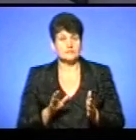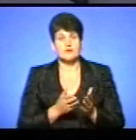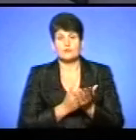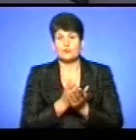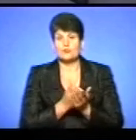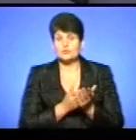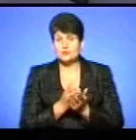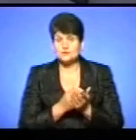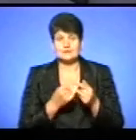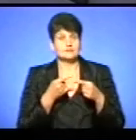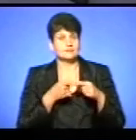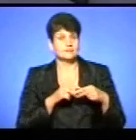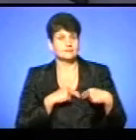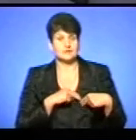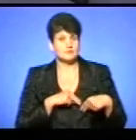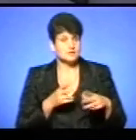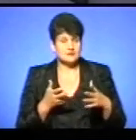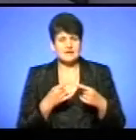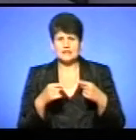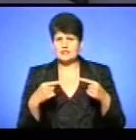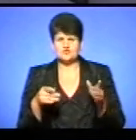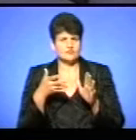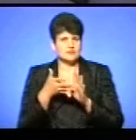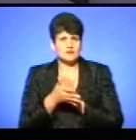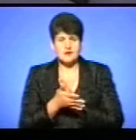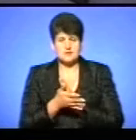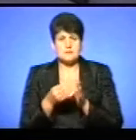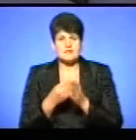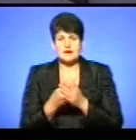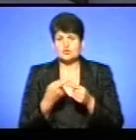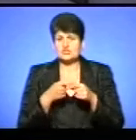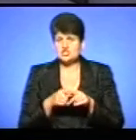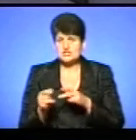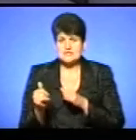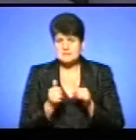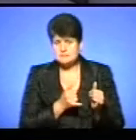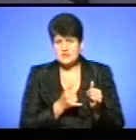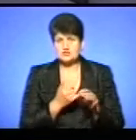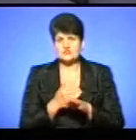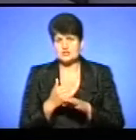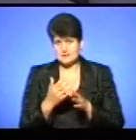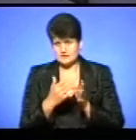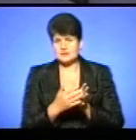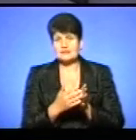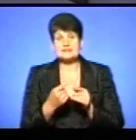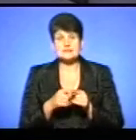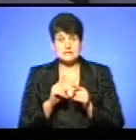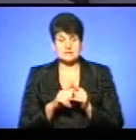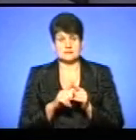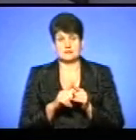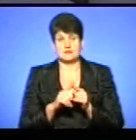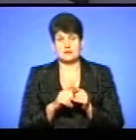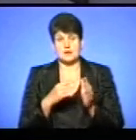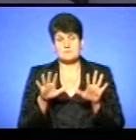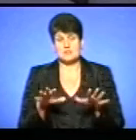Енергоносії, технічний персонал, всі інші витрати, матеріально-технічне забезпечення в частині певній. Це лягло на плечі місцевих